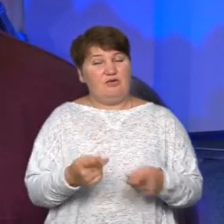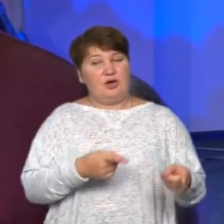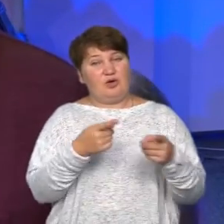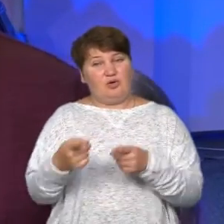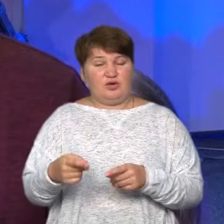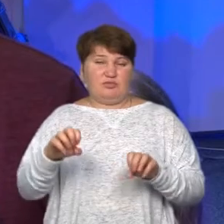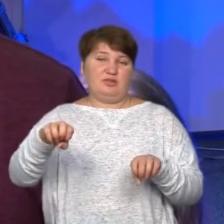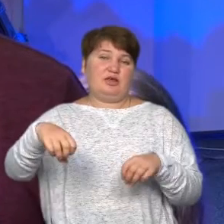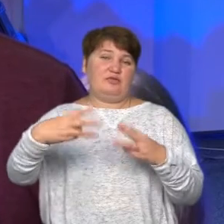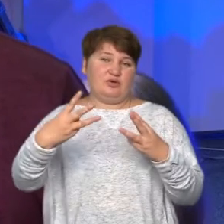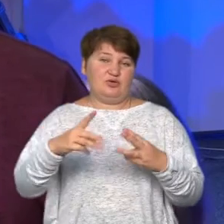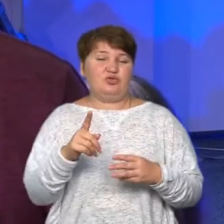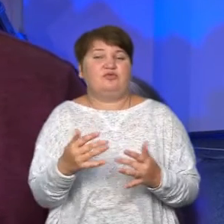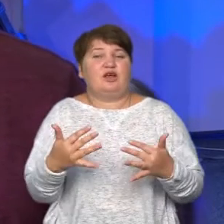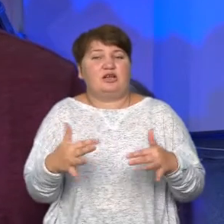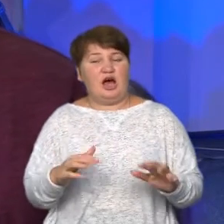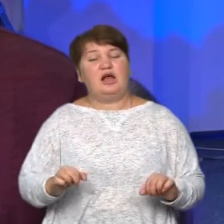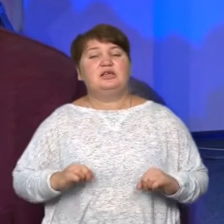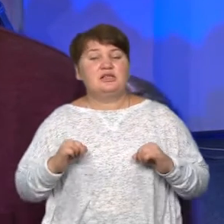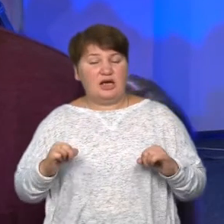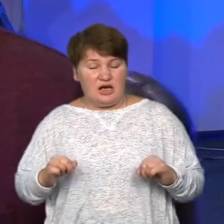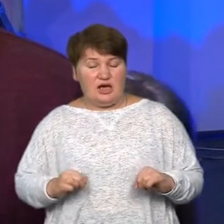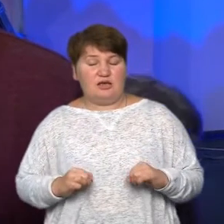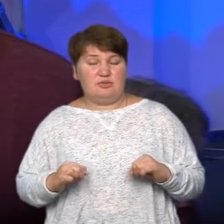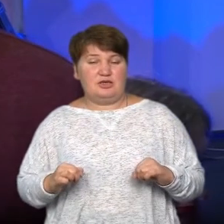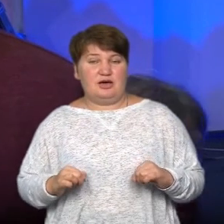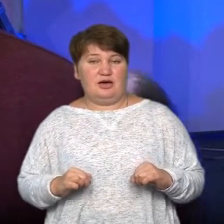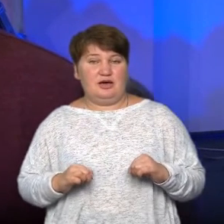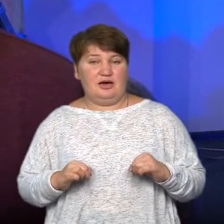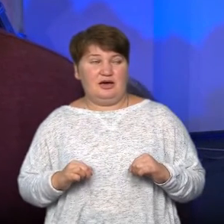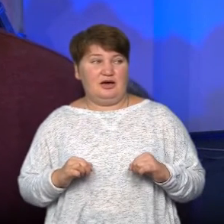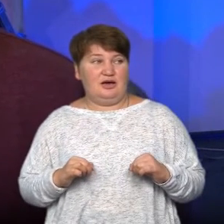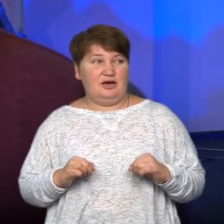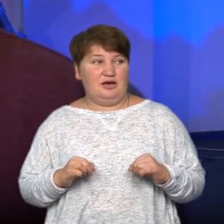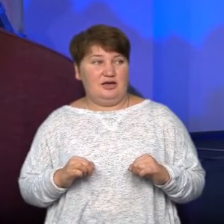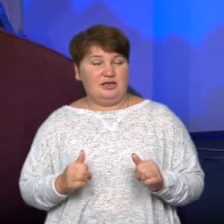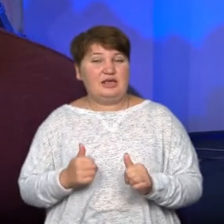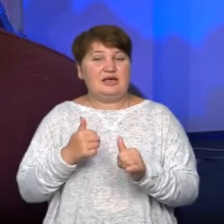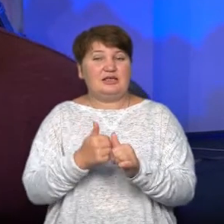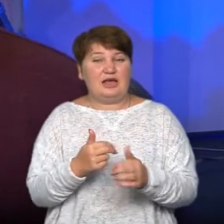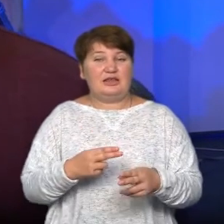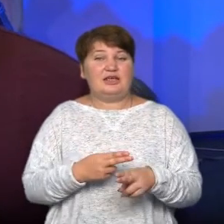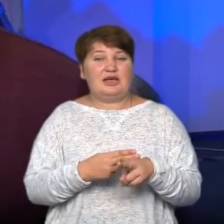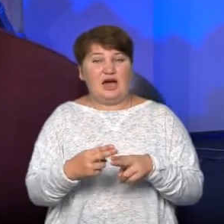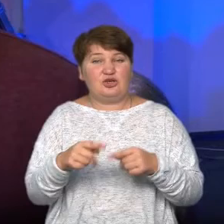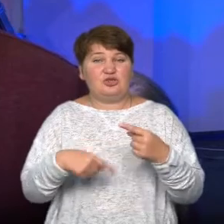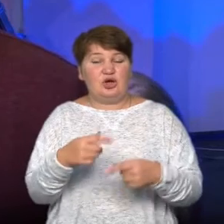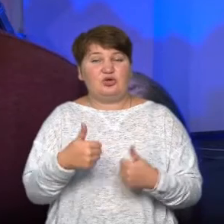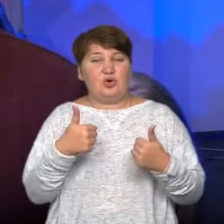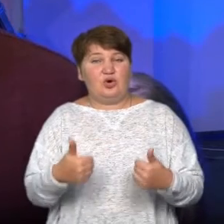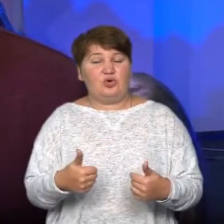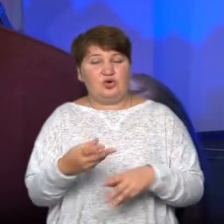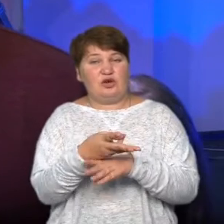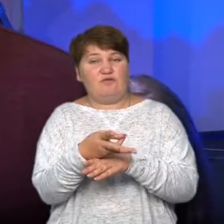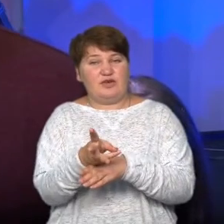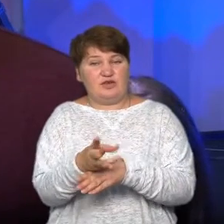втрачається, але ми стараємося надігнати якість через хороше відео, через кількість